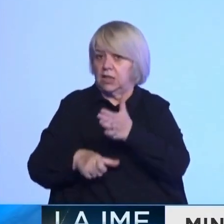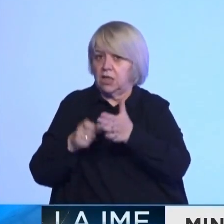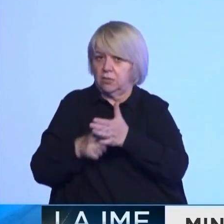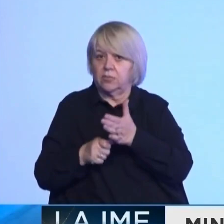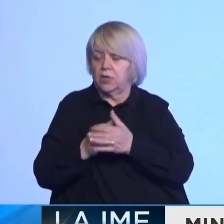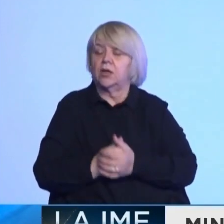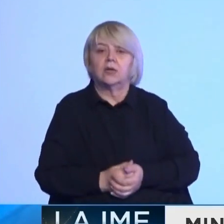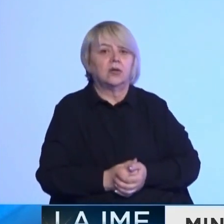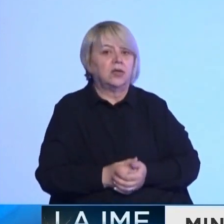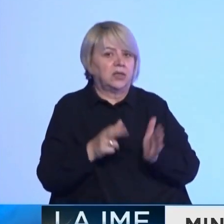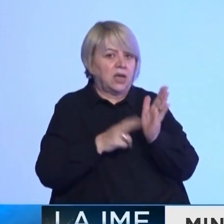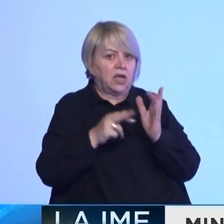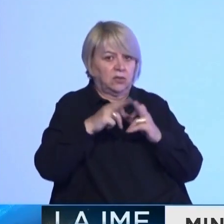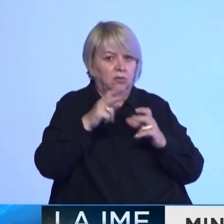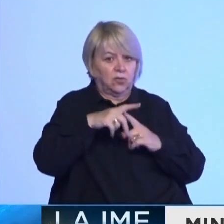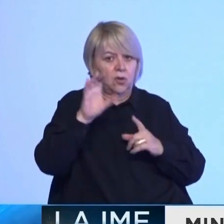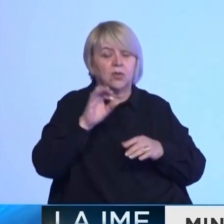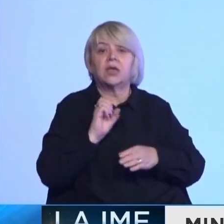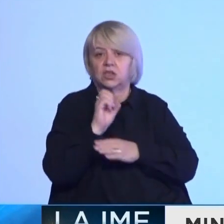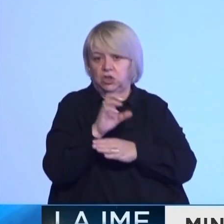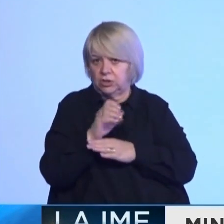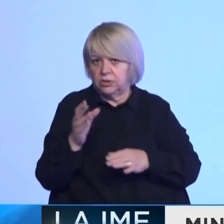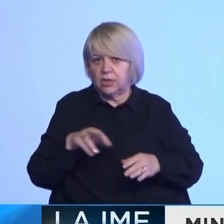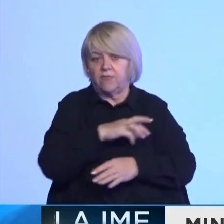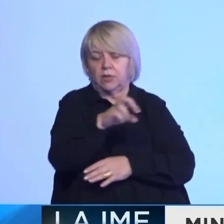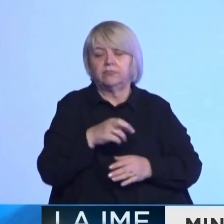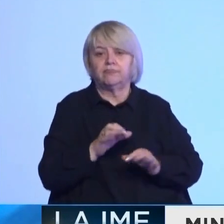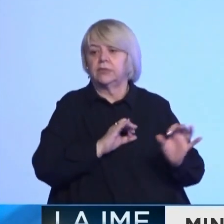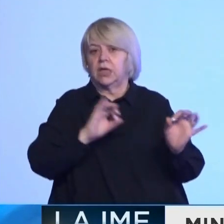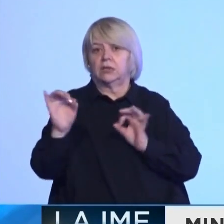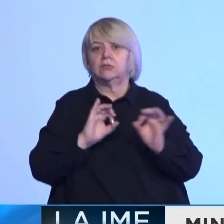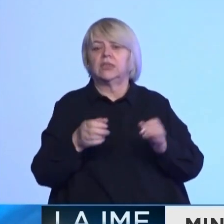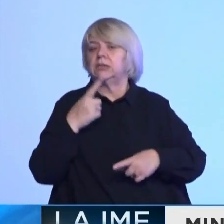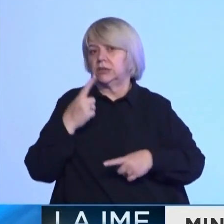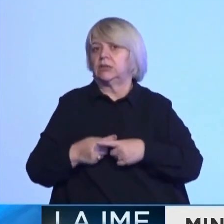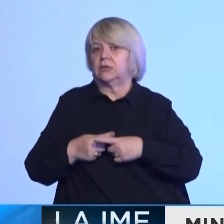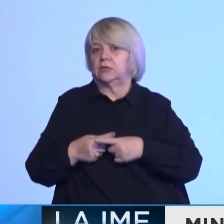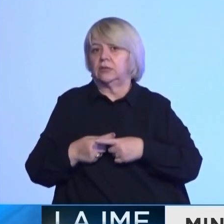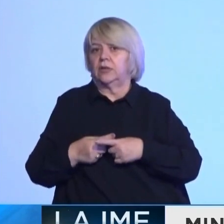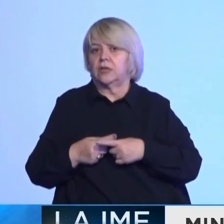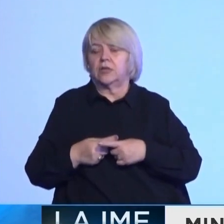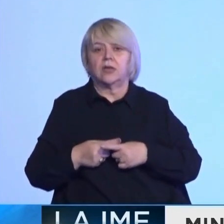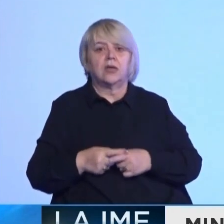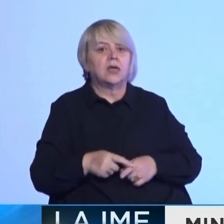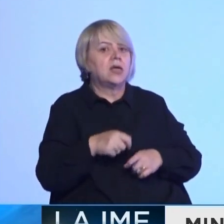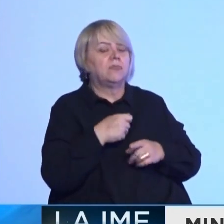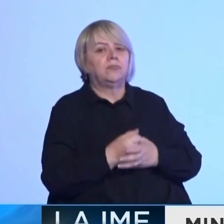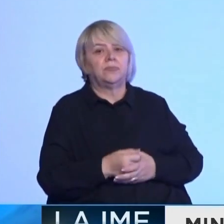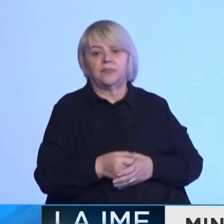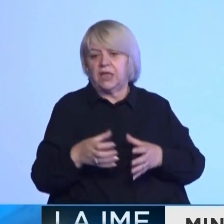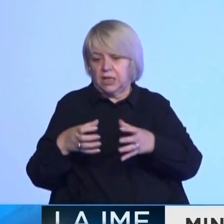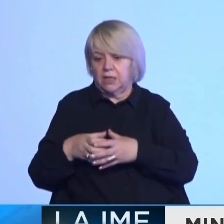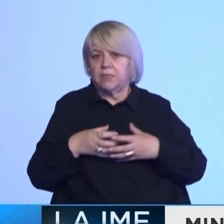BE dhe NATO, por dhe për mështetjen me aspektin e siguris më saksisht, me mëmbajtjen e ekipeve